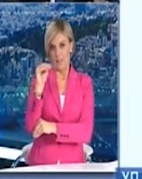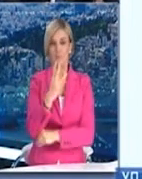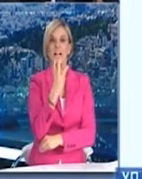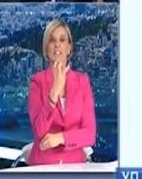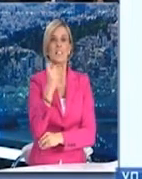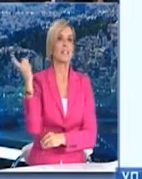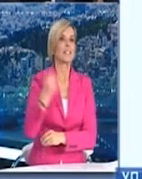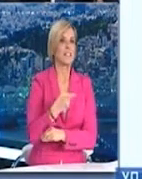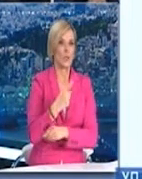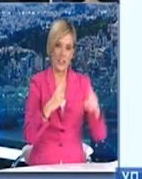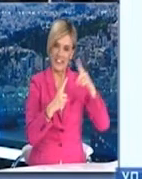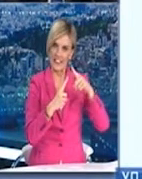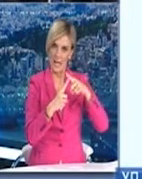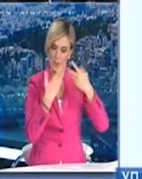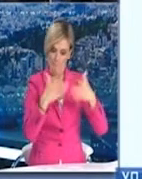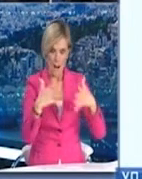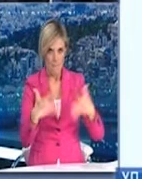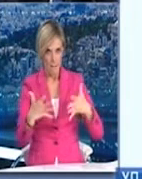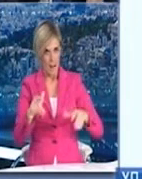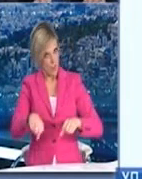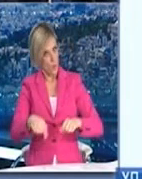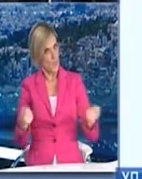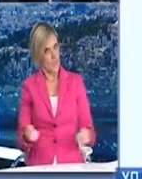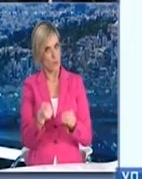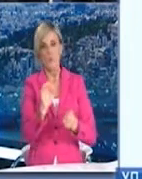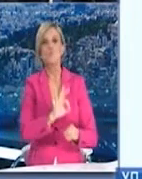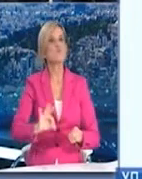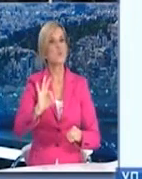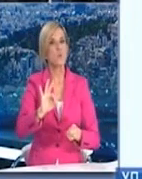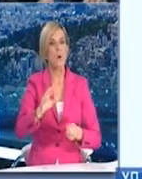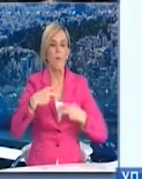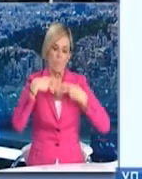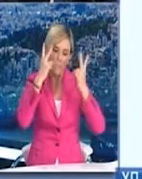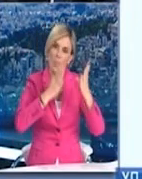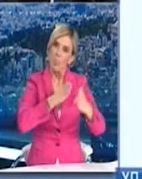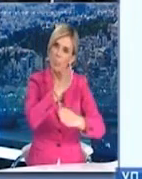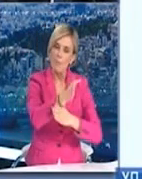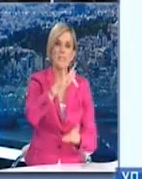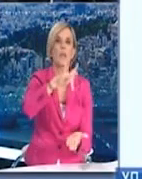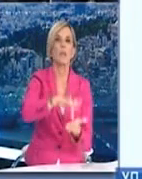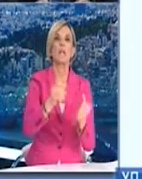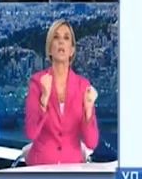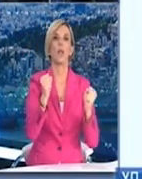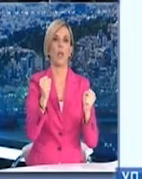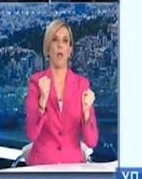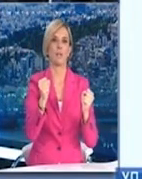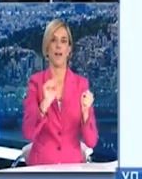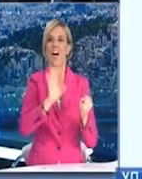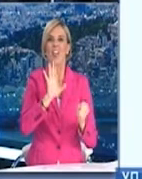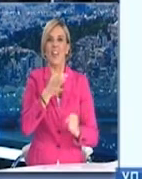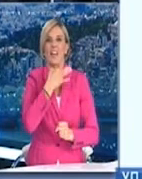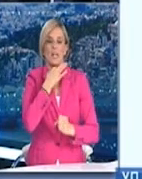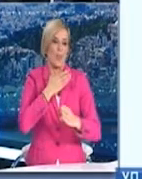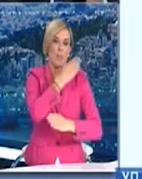τεστ πλέον για COVID στη χώρα γίνεται στα κέντρα υγείας και στην πρωτοβάθεια της φορήτητας υγείας αποσυμφορίζοντας τα τέπτα